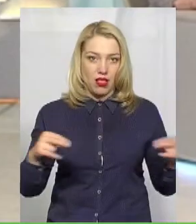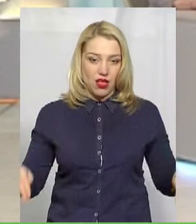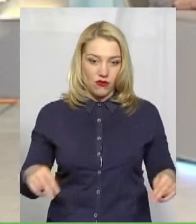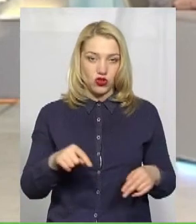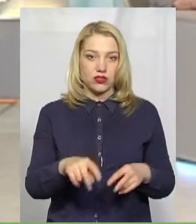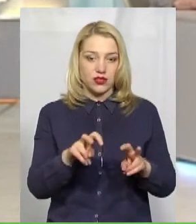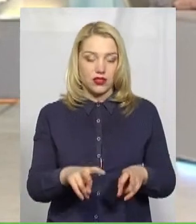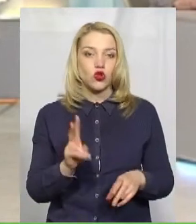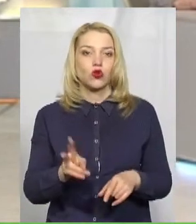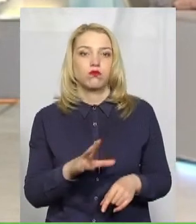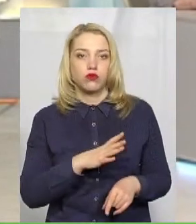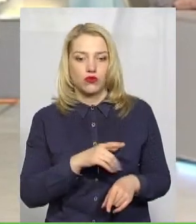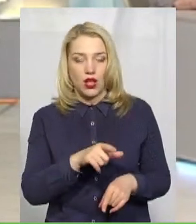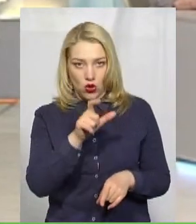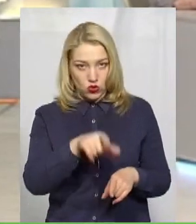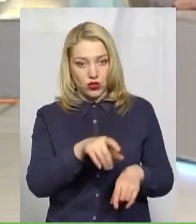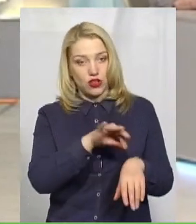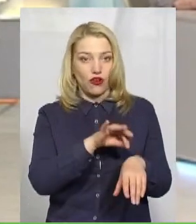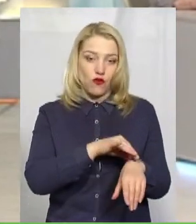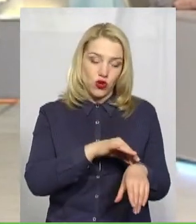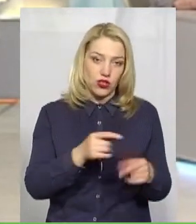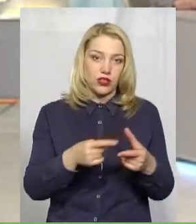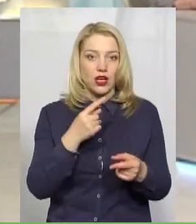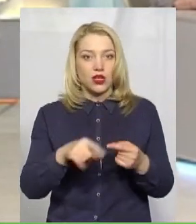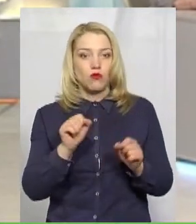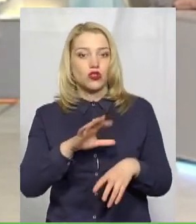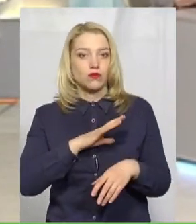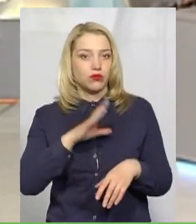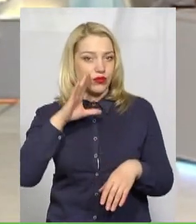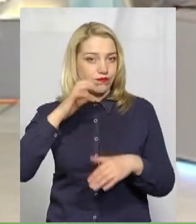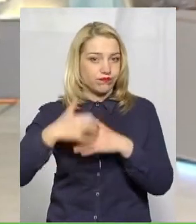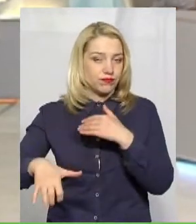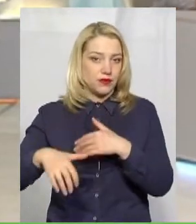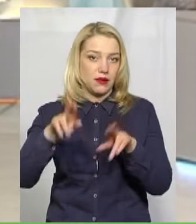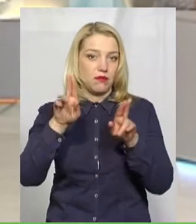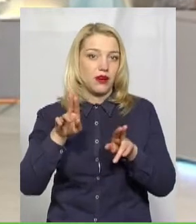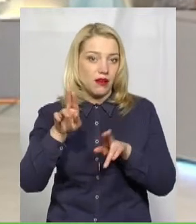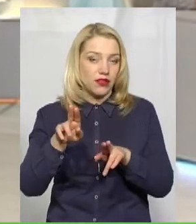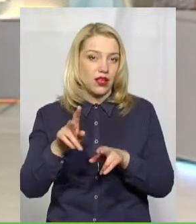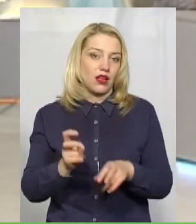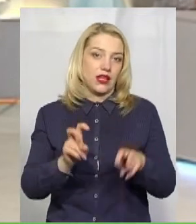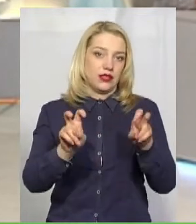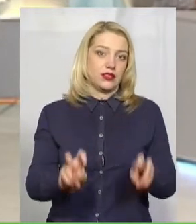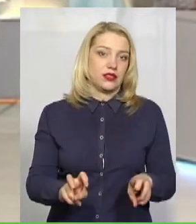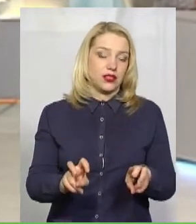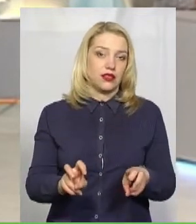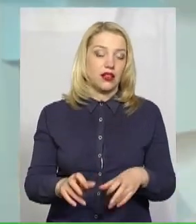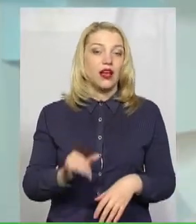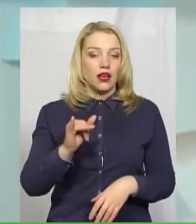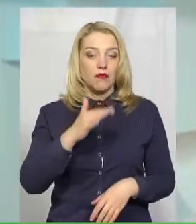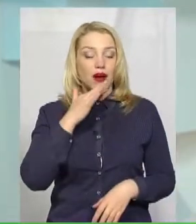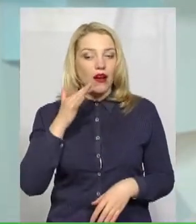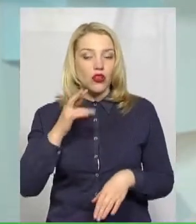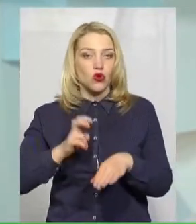хворіє, чи вона виконує самоізоляцію. Крім цього, багато лікарів дають зрозуміти те, що